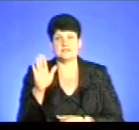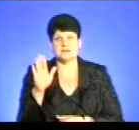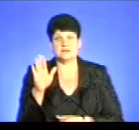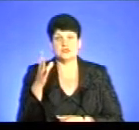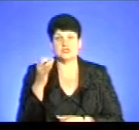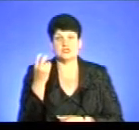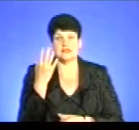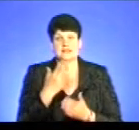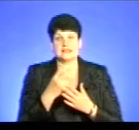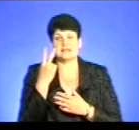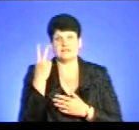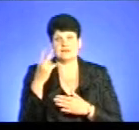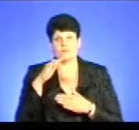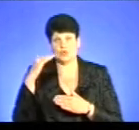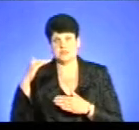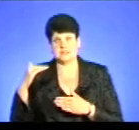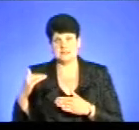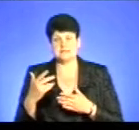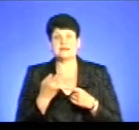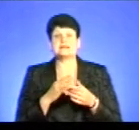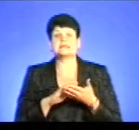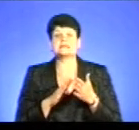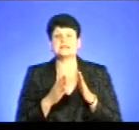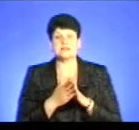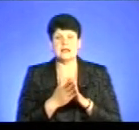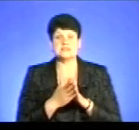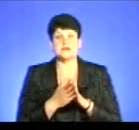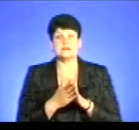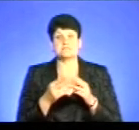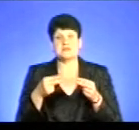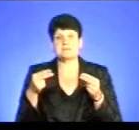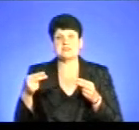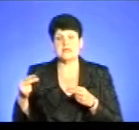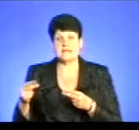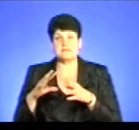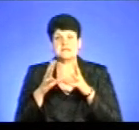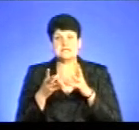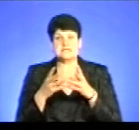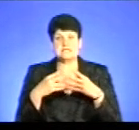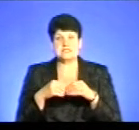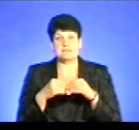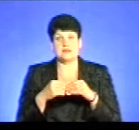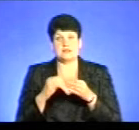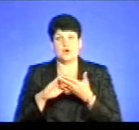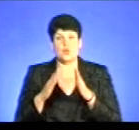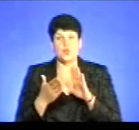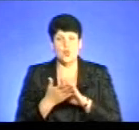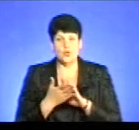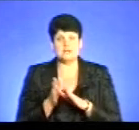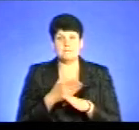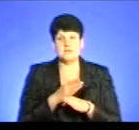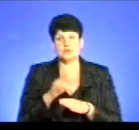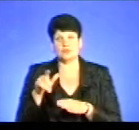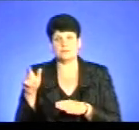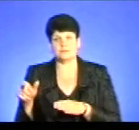ще є дві позиції. Така ситуація з підписанням сімейних угод між сімейними лікарями і пацієнтами у